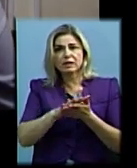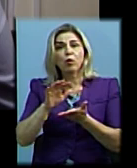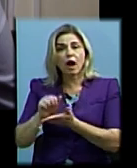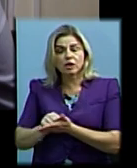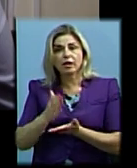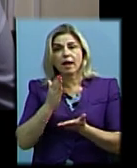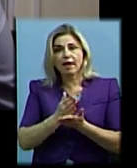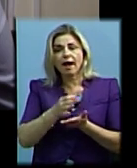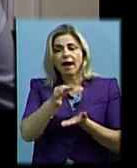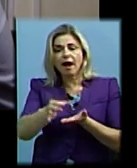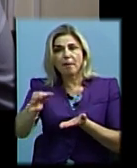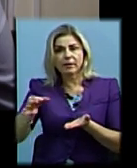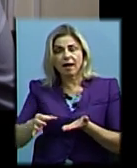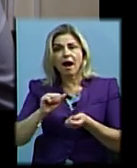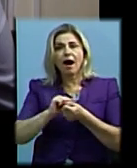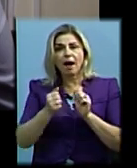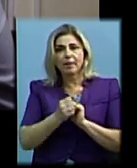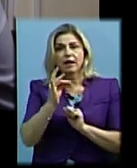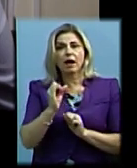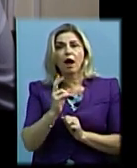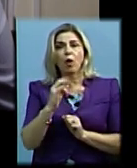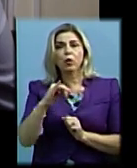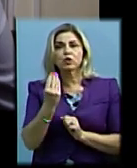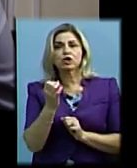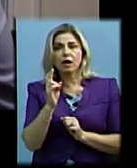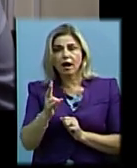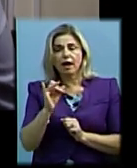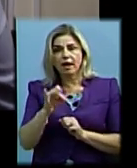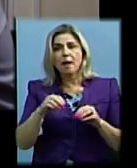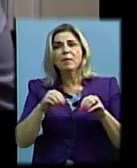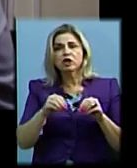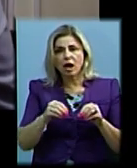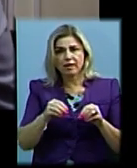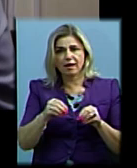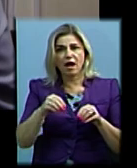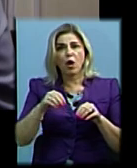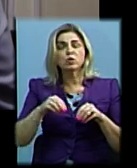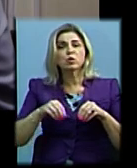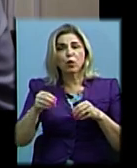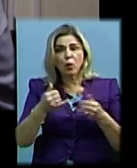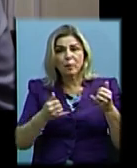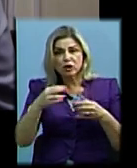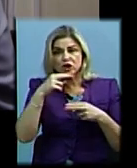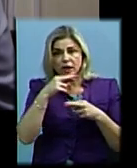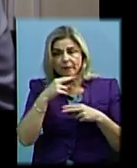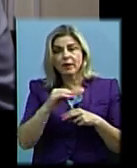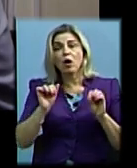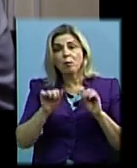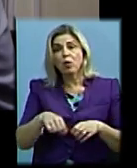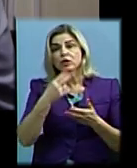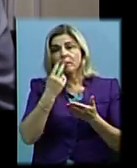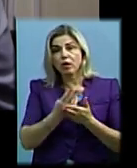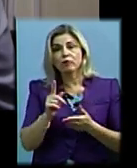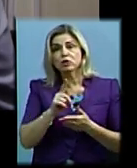вкраплення каміння ракушняка і губняно-піщаної зуміші. У зв'язку з цим можу прогнозувати подальше